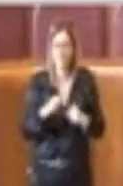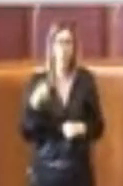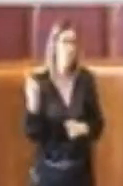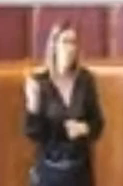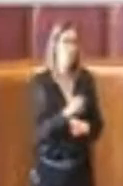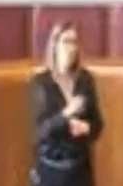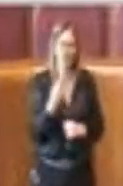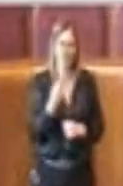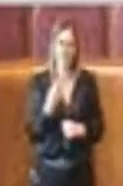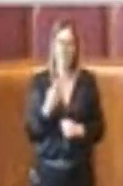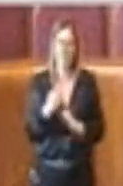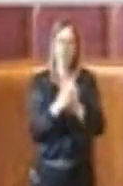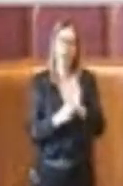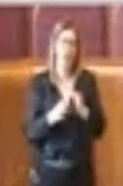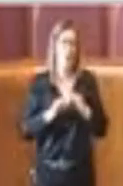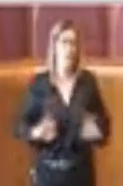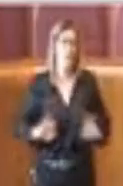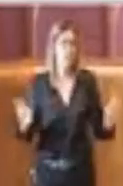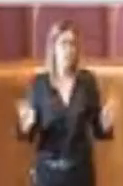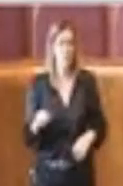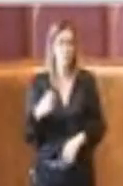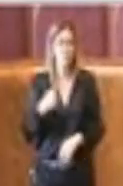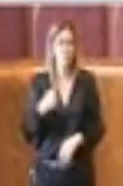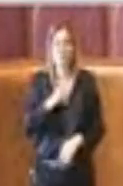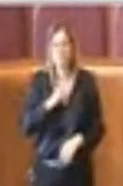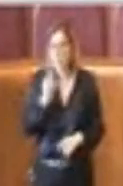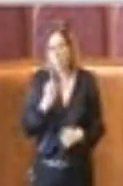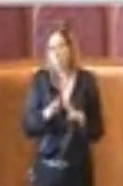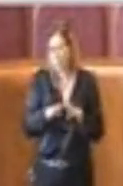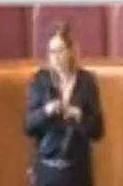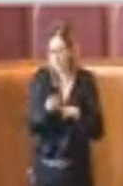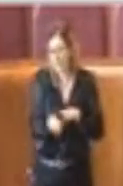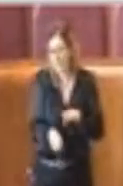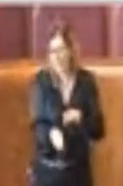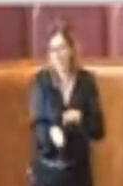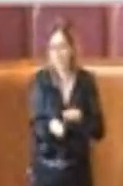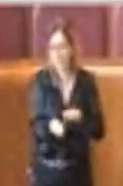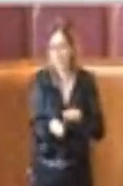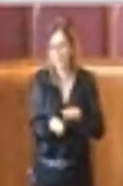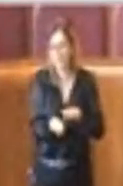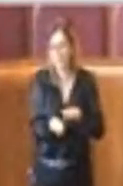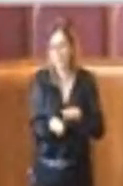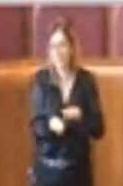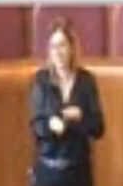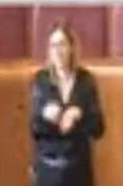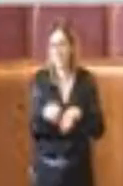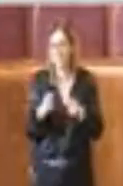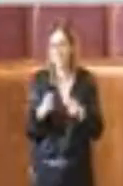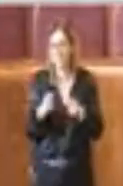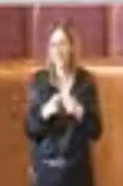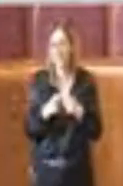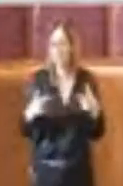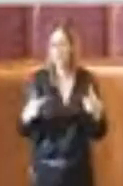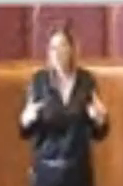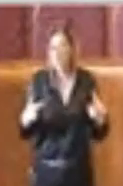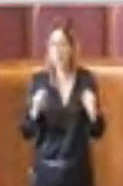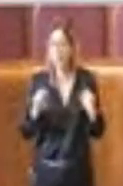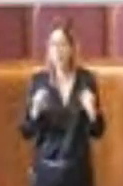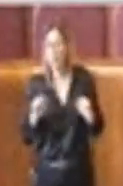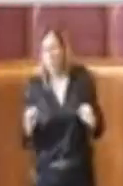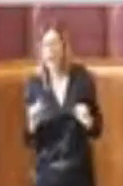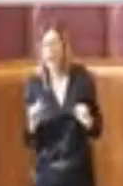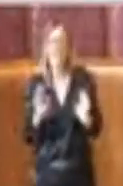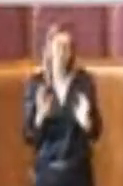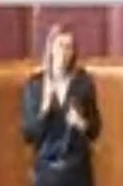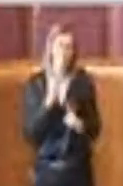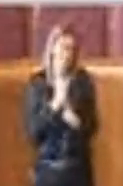per cui ritengo che questo sia un passo assolutamente in avanti che questa città possa e debba fare su